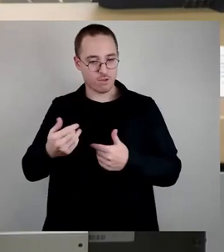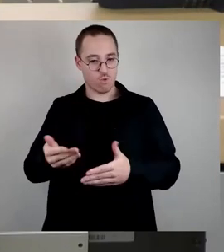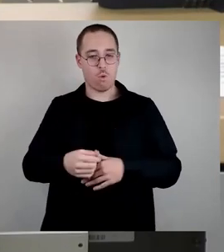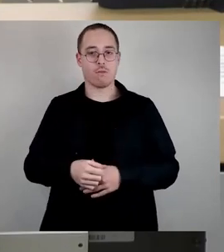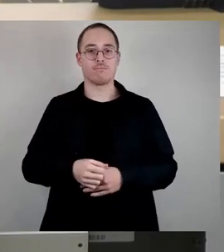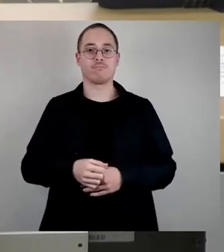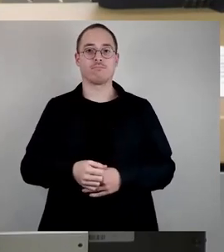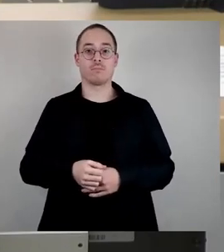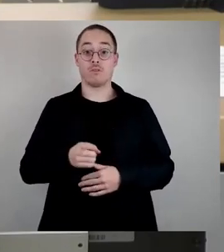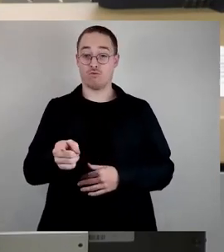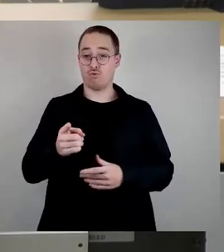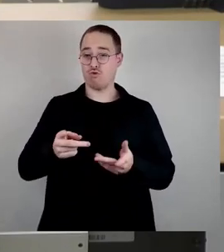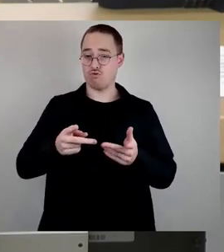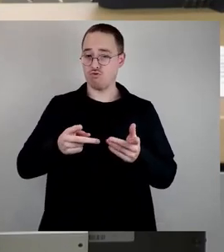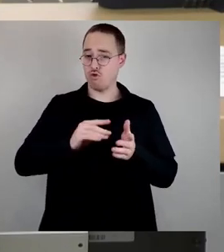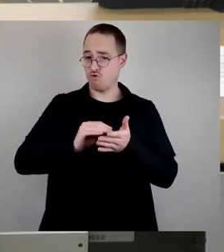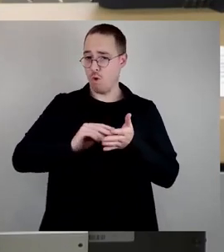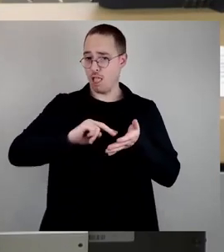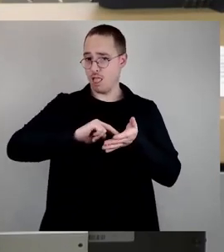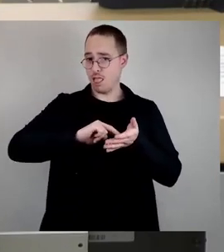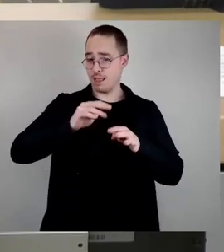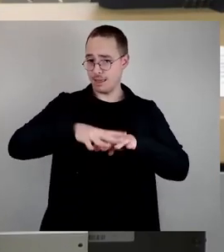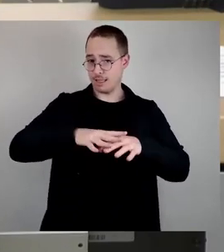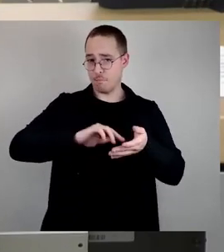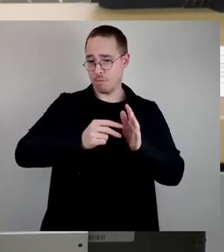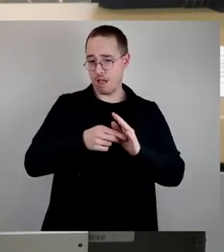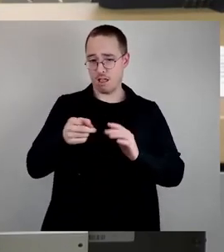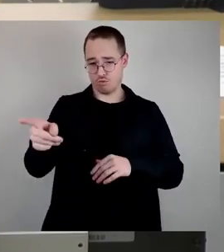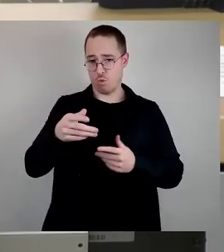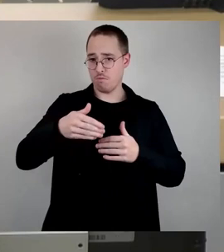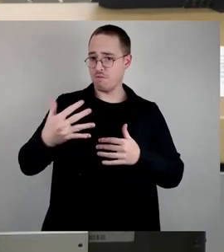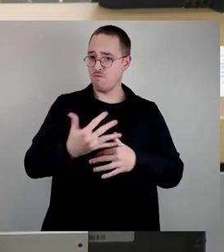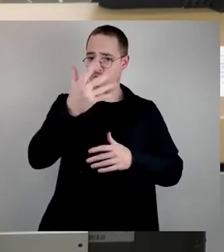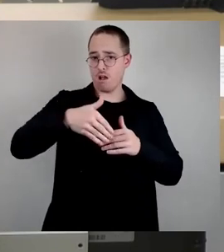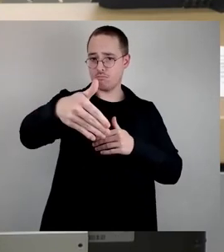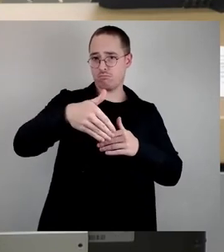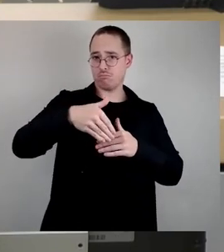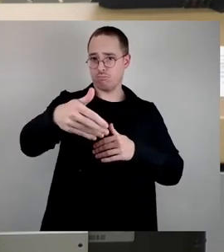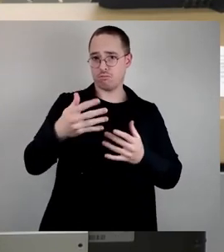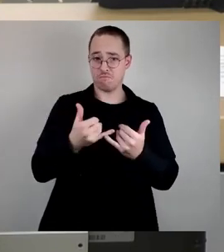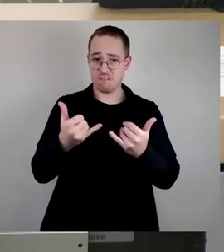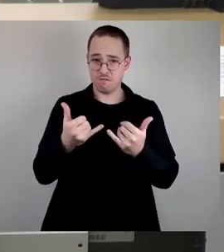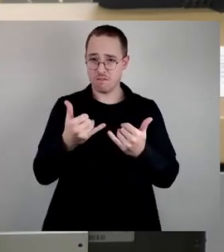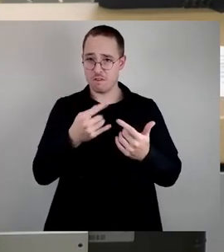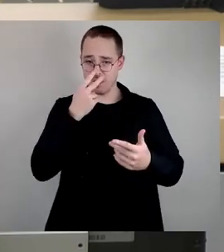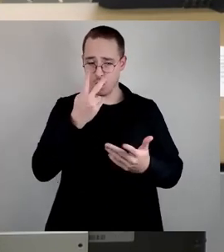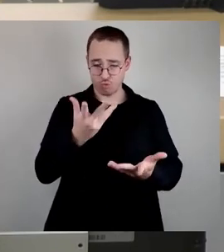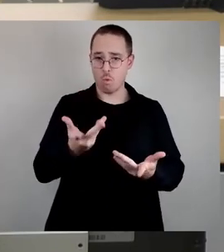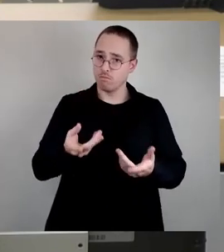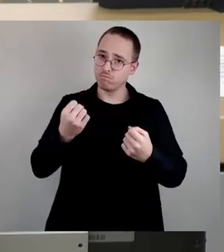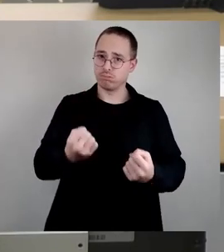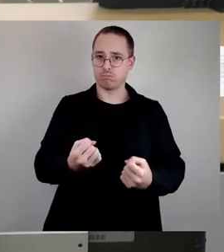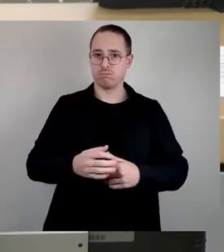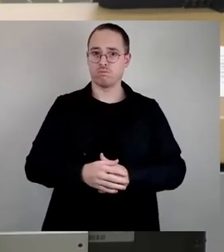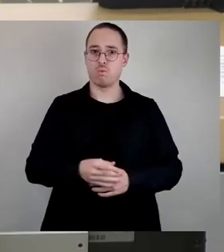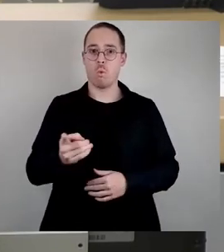wesentlich. Mit dem Schulnetzplan wird abgesichert, dass die Dresdner Kinder ein bedarfsgerechtes Bildungsangebot erhalten